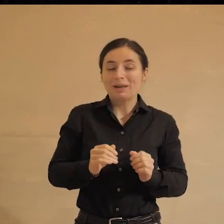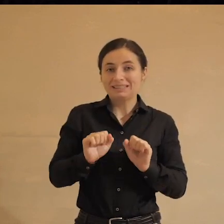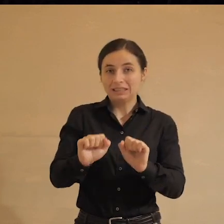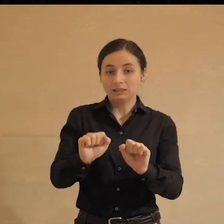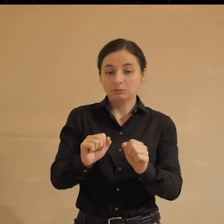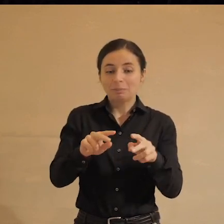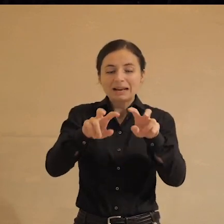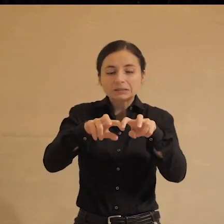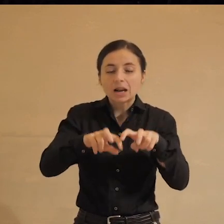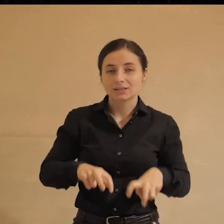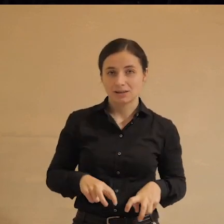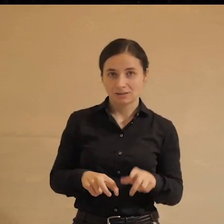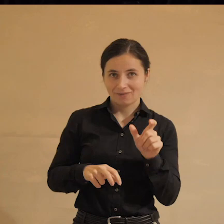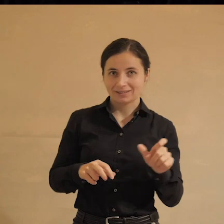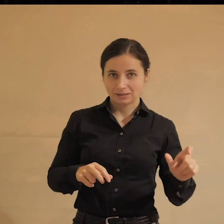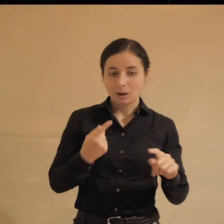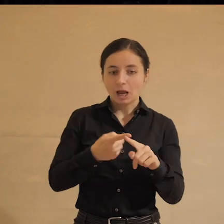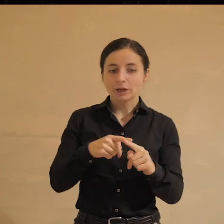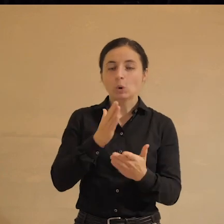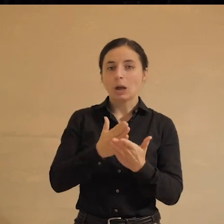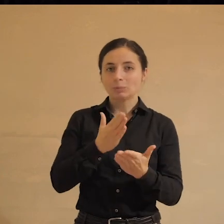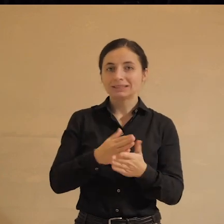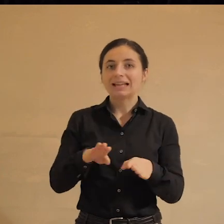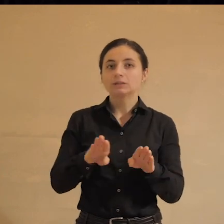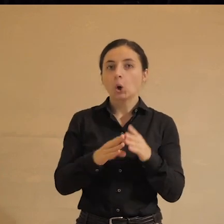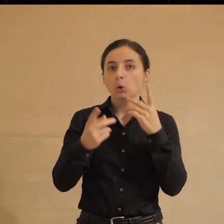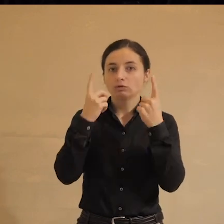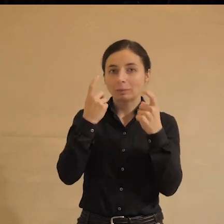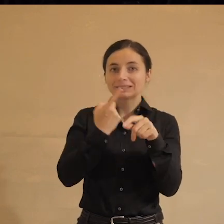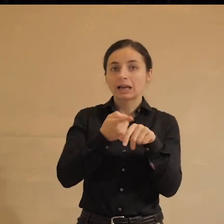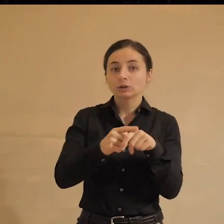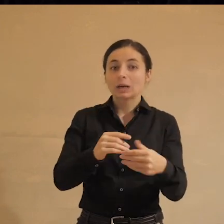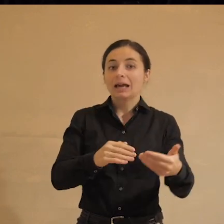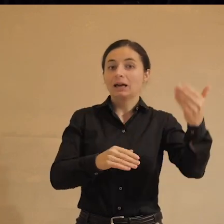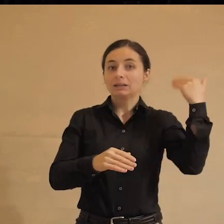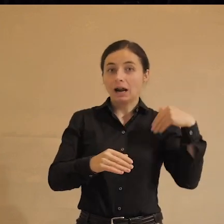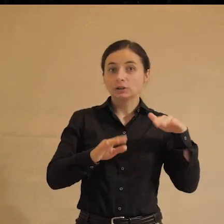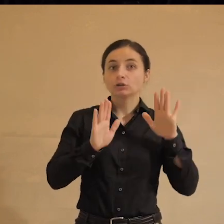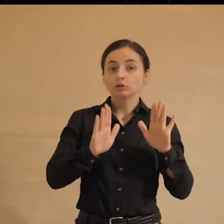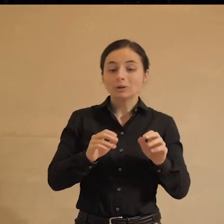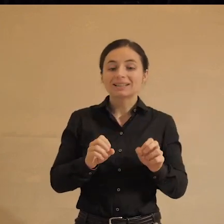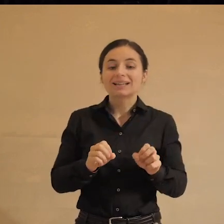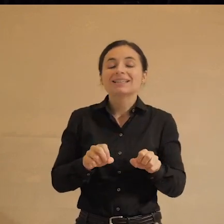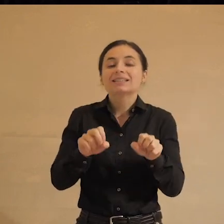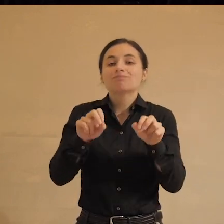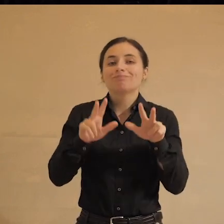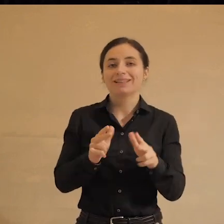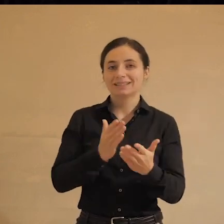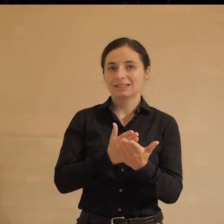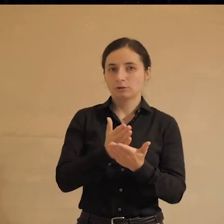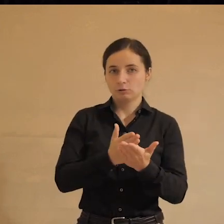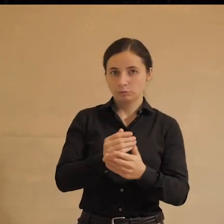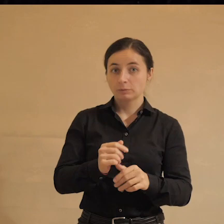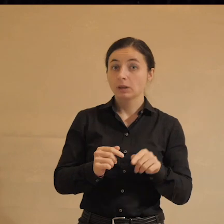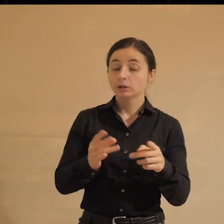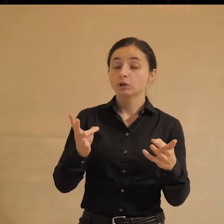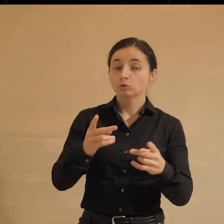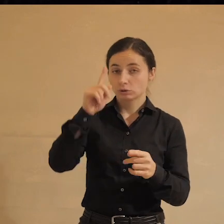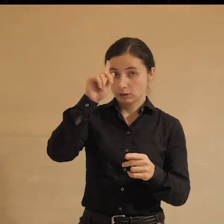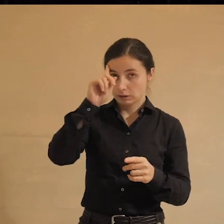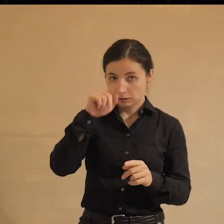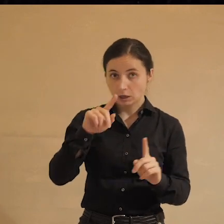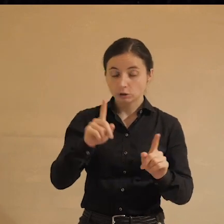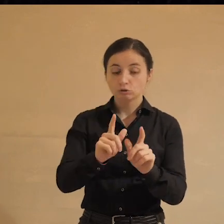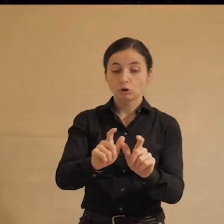расследователями, которые обладают такой информацией, которые раньше обладали только спецслужбы. При этом, кстати, надо иметь в виду, что,